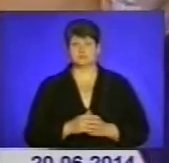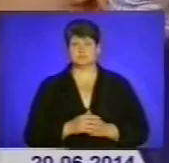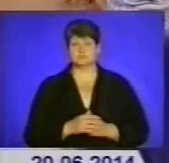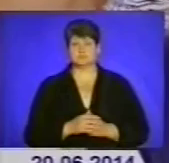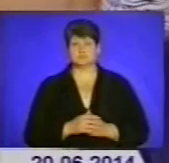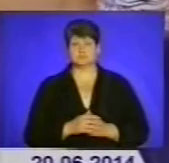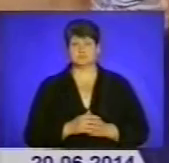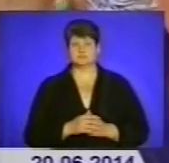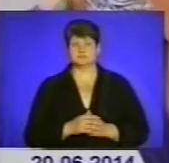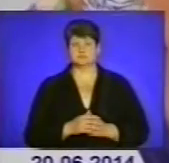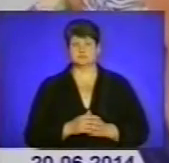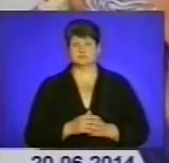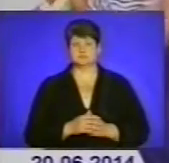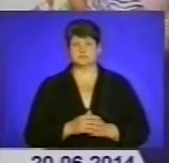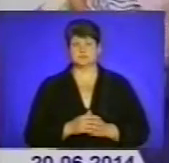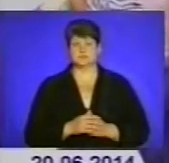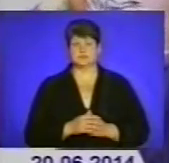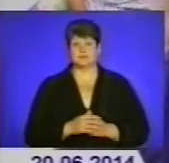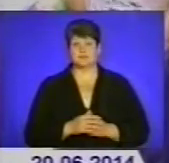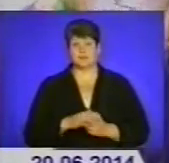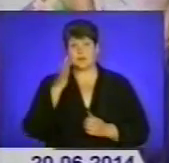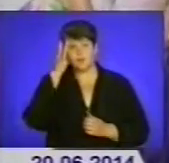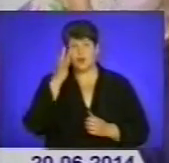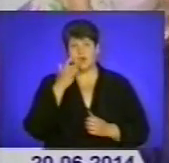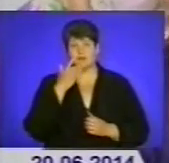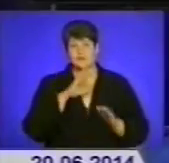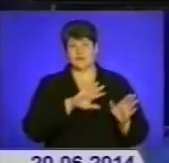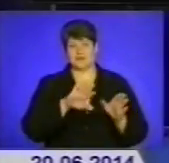По літу йде. По літу йде.